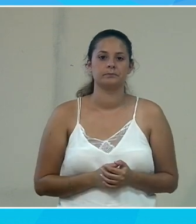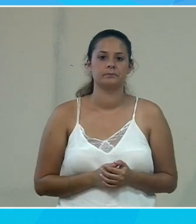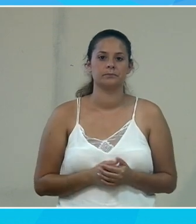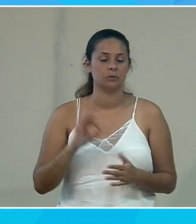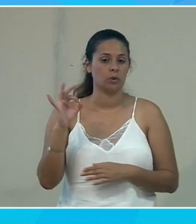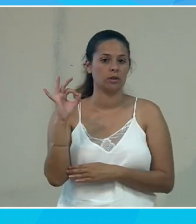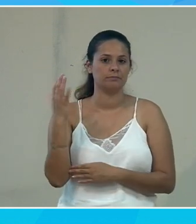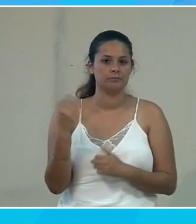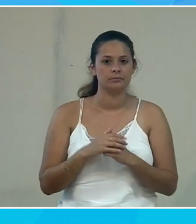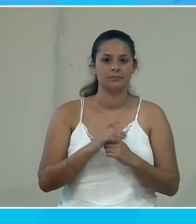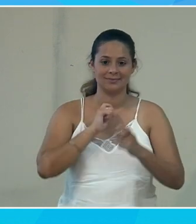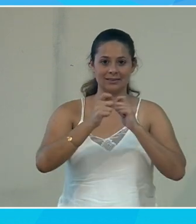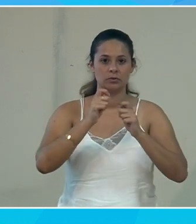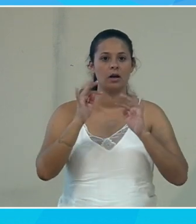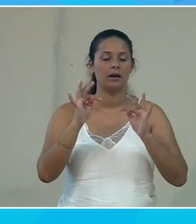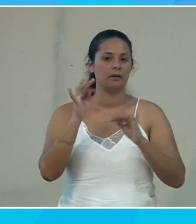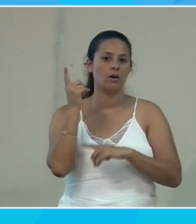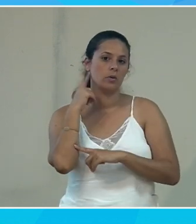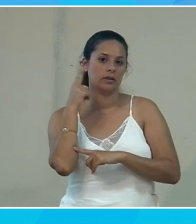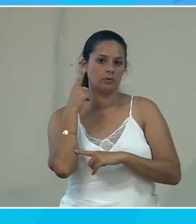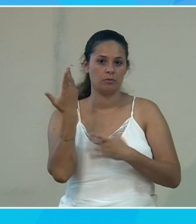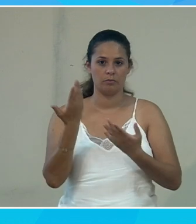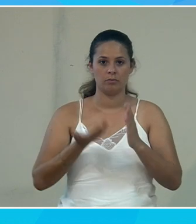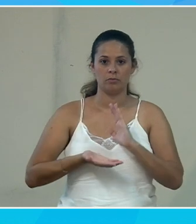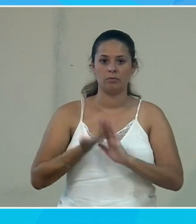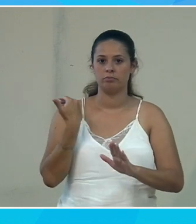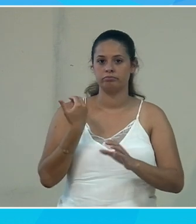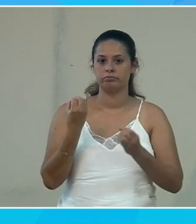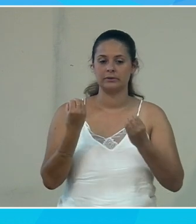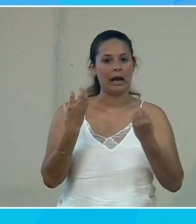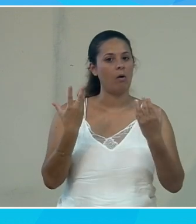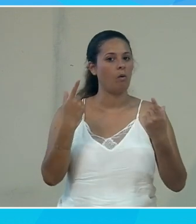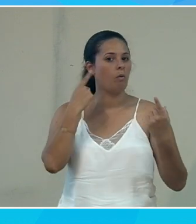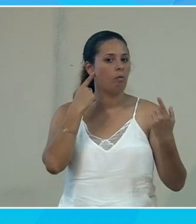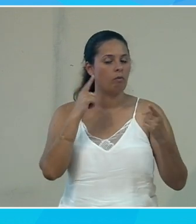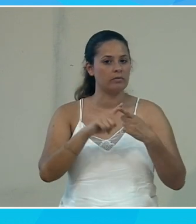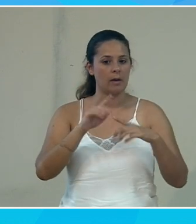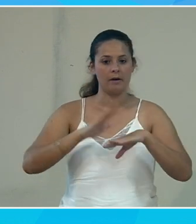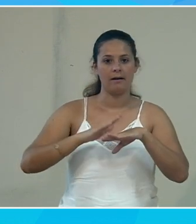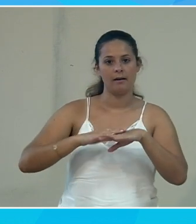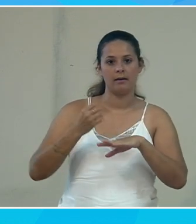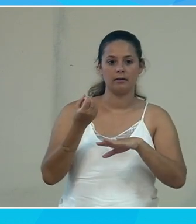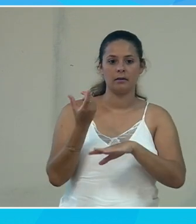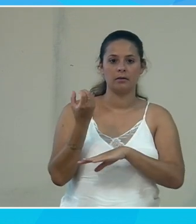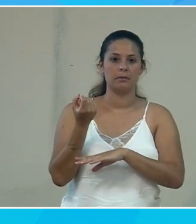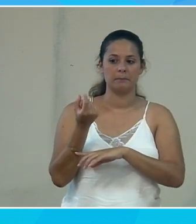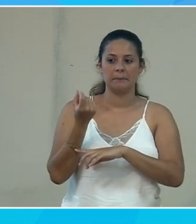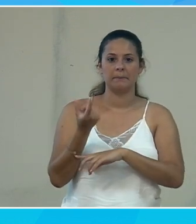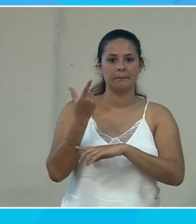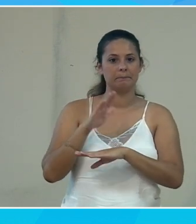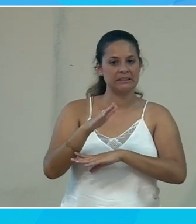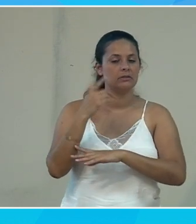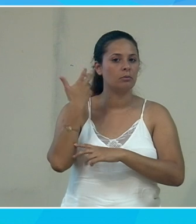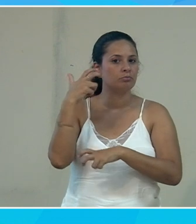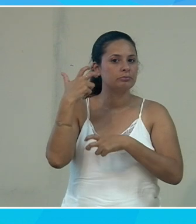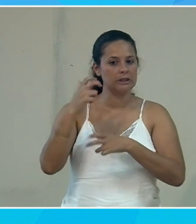On a des sujets autour de l'audition. On peut désactiver la stéréo, peut remplacer les alertes sonores, donc les bips que l'ordinateur va faire.